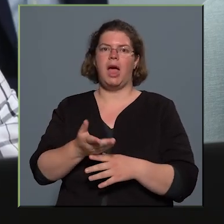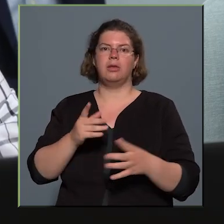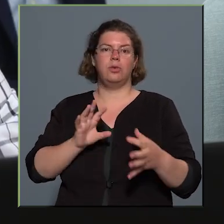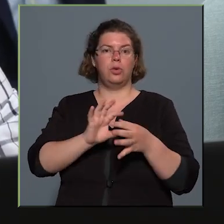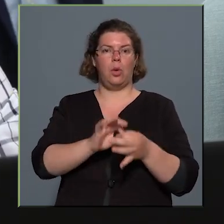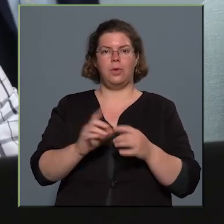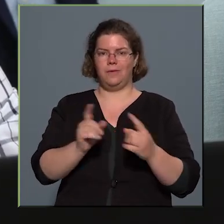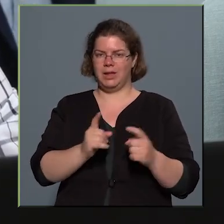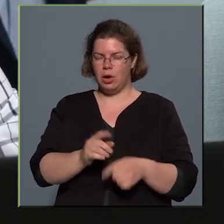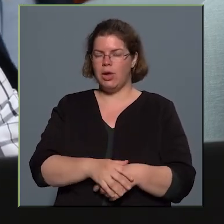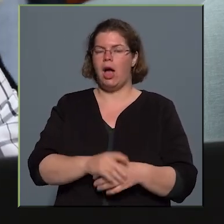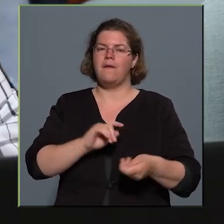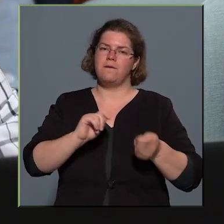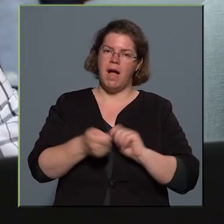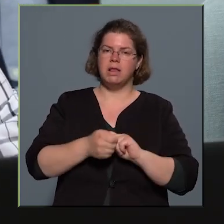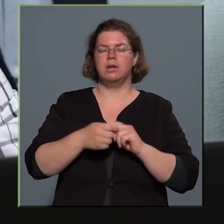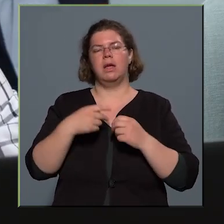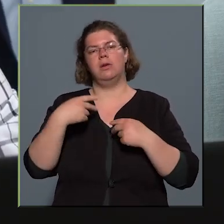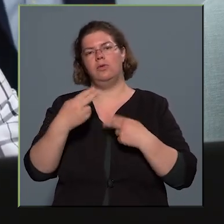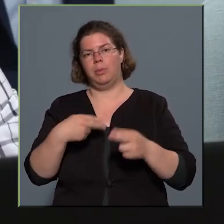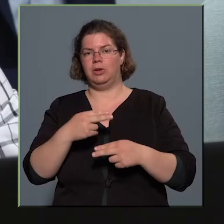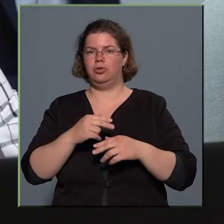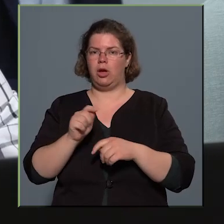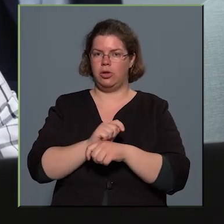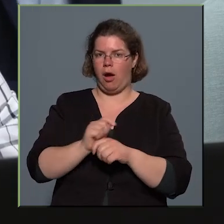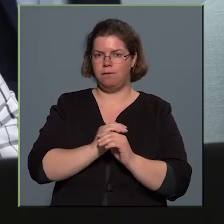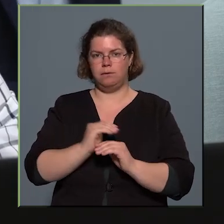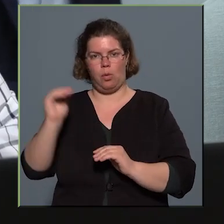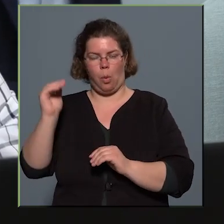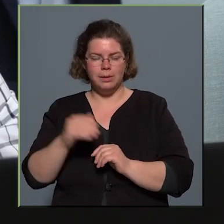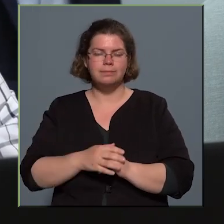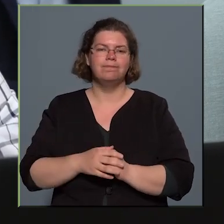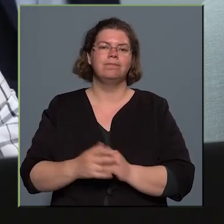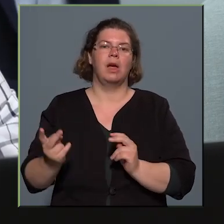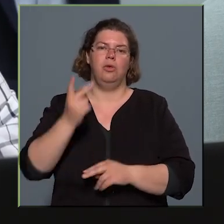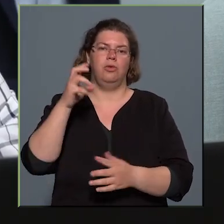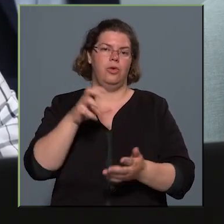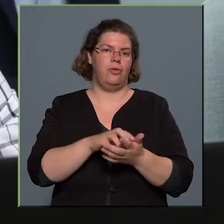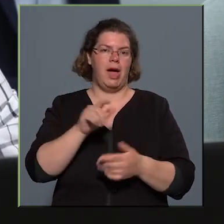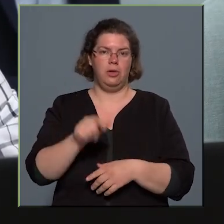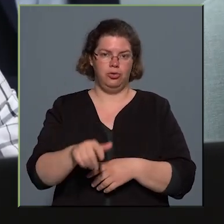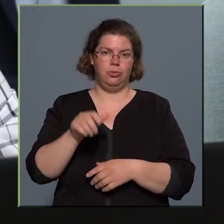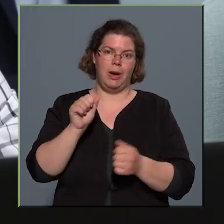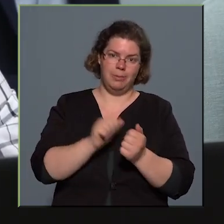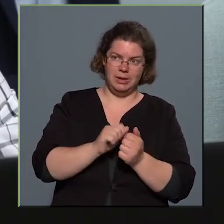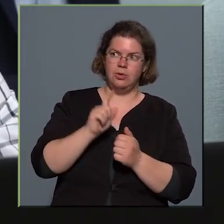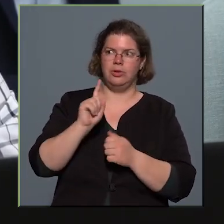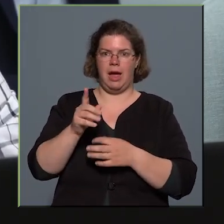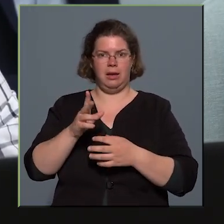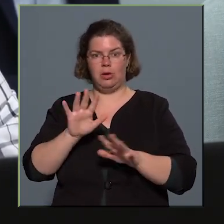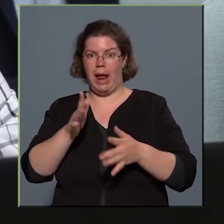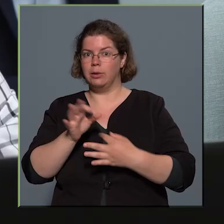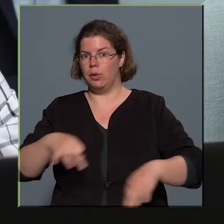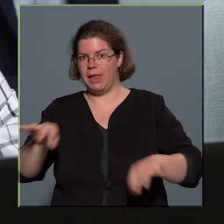jelentősen változik, folyamatosan javul. A fővárosban biztos, de talán országosan is,